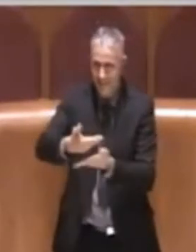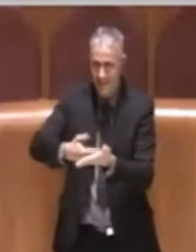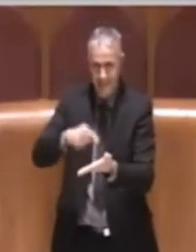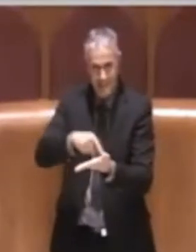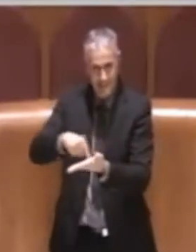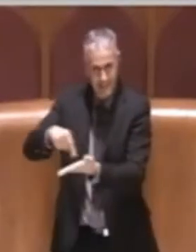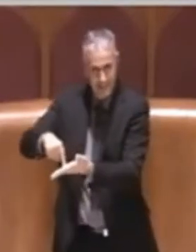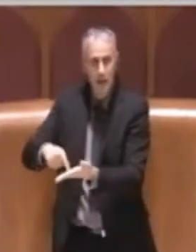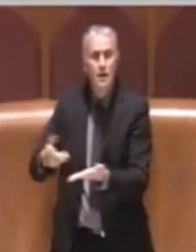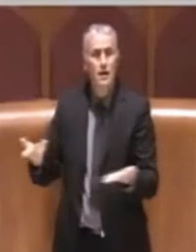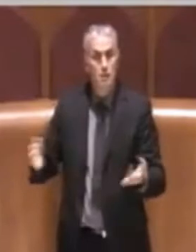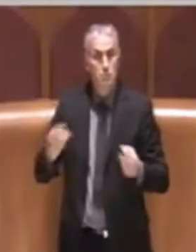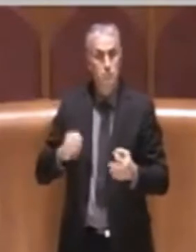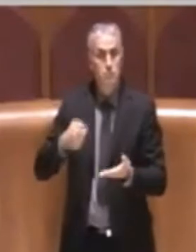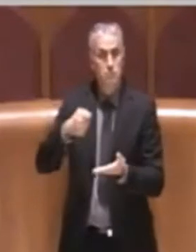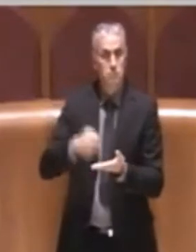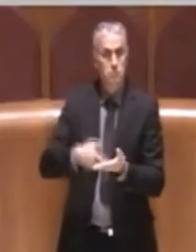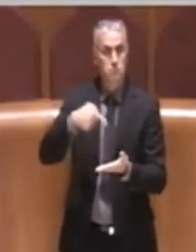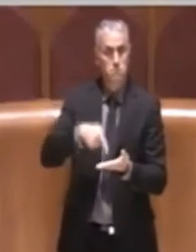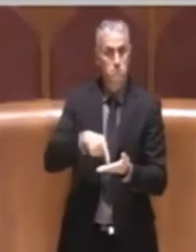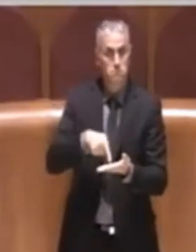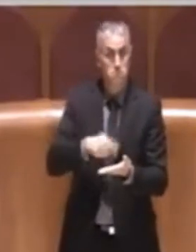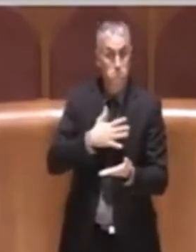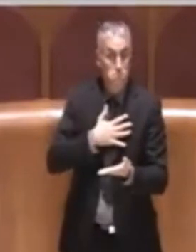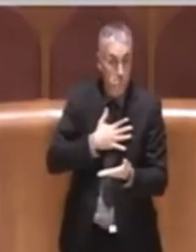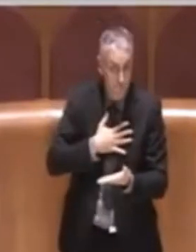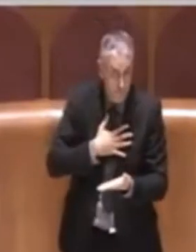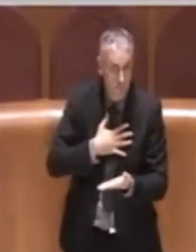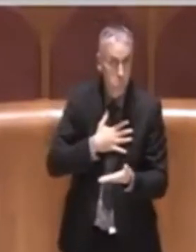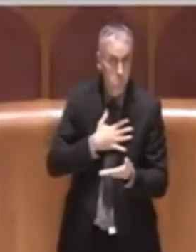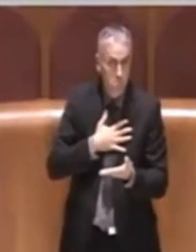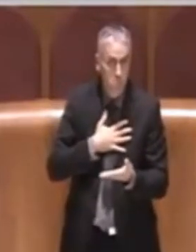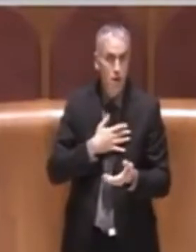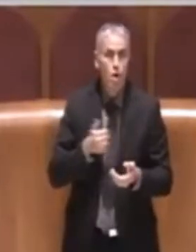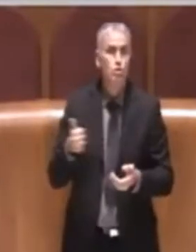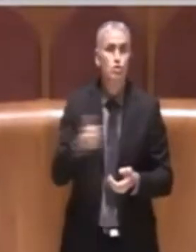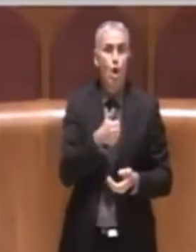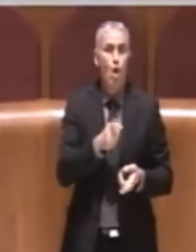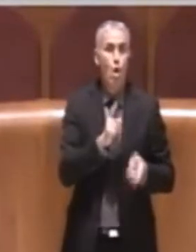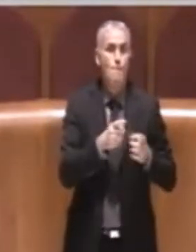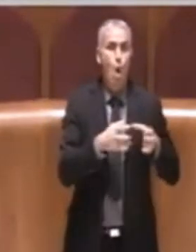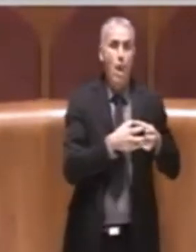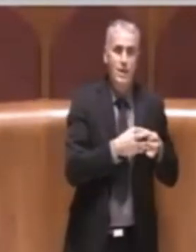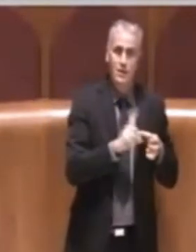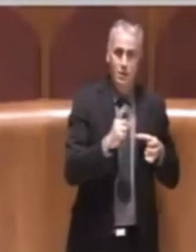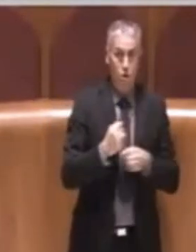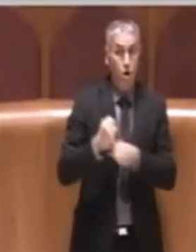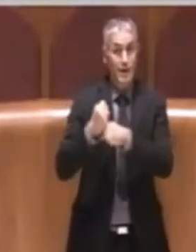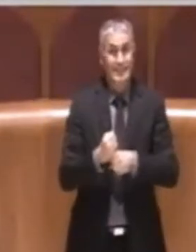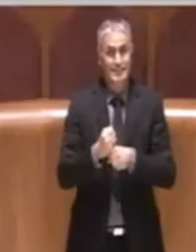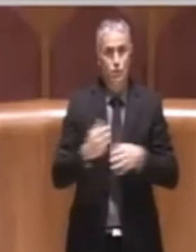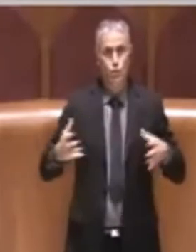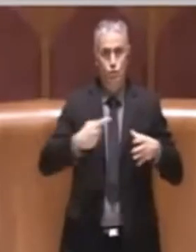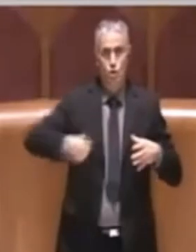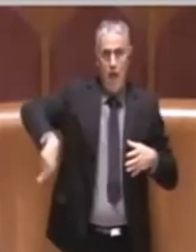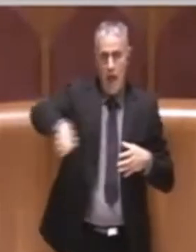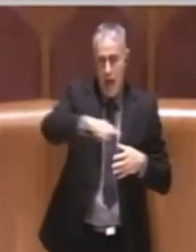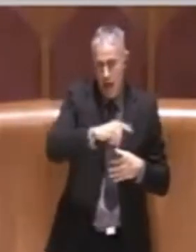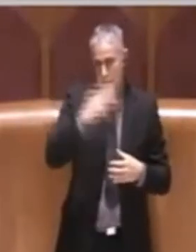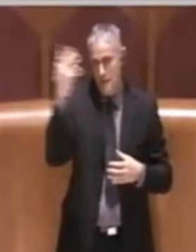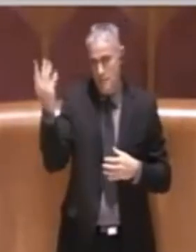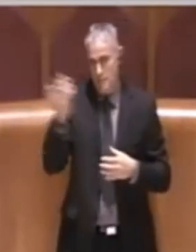hanno una rilevanza, a mio avviso, non solo più politica ma istituzionale. E ne elenco,